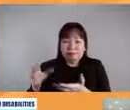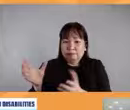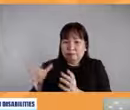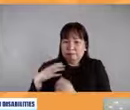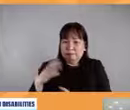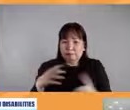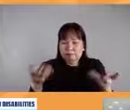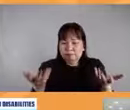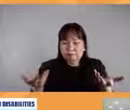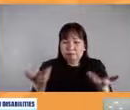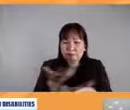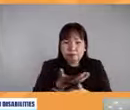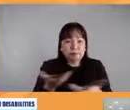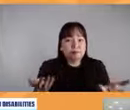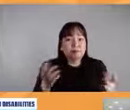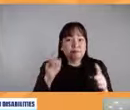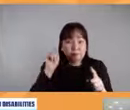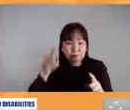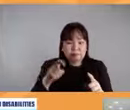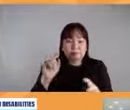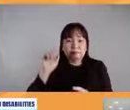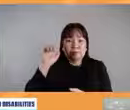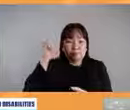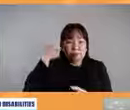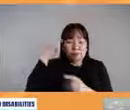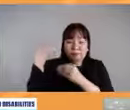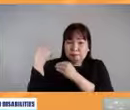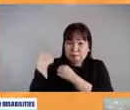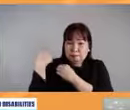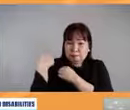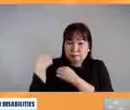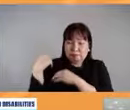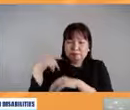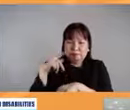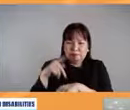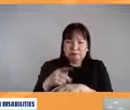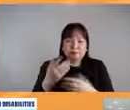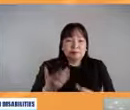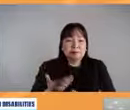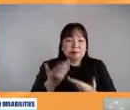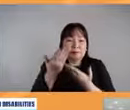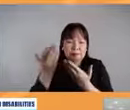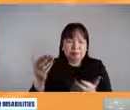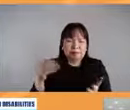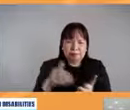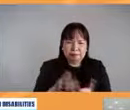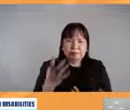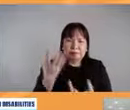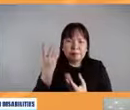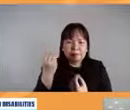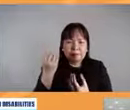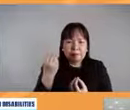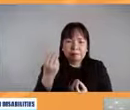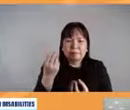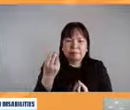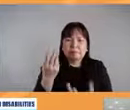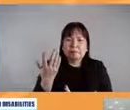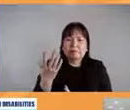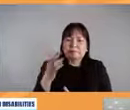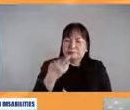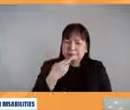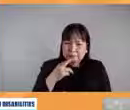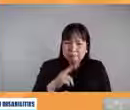dapat ang estado ng Pilipinas ay mag-submit ulit ng second